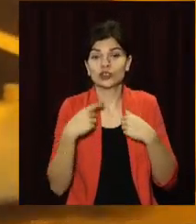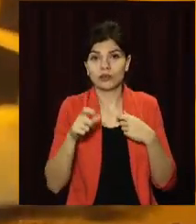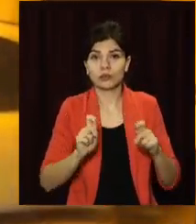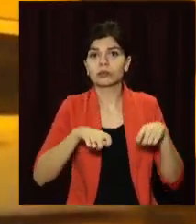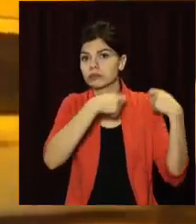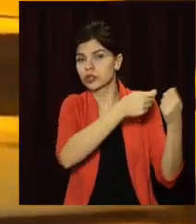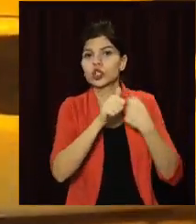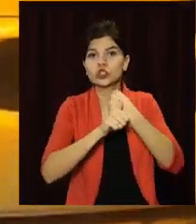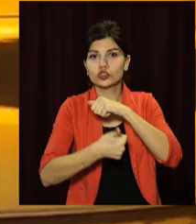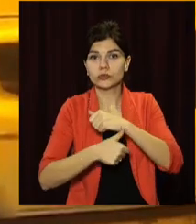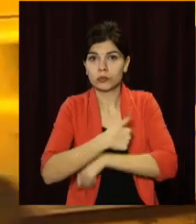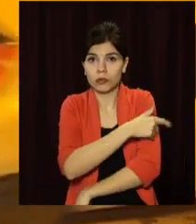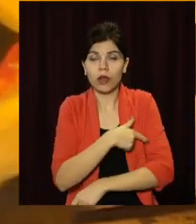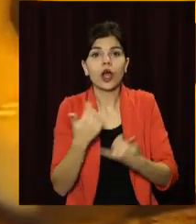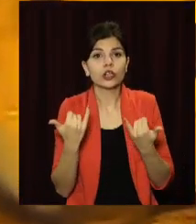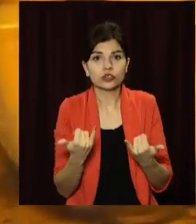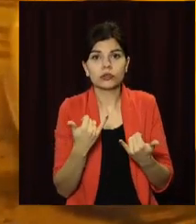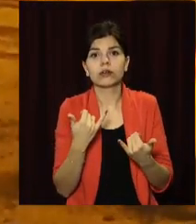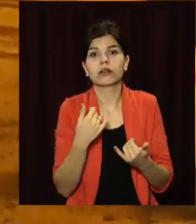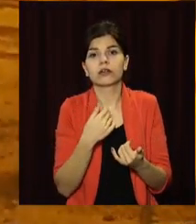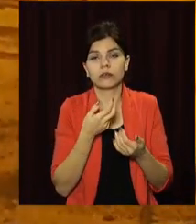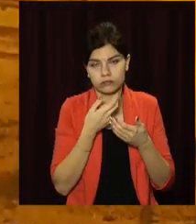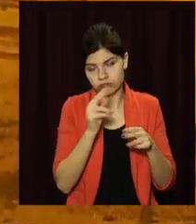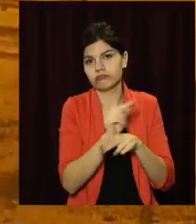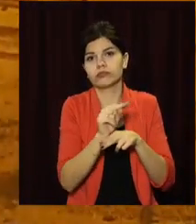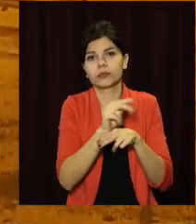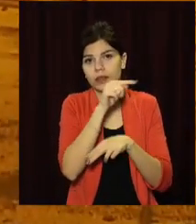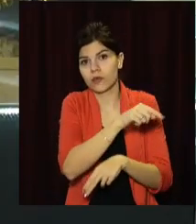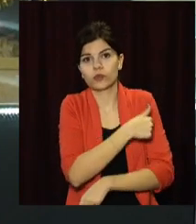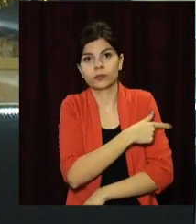до 16 лікарні. Наразі вона на амбулаторному лікуванні.